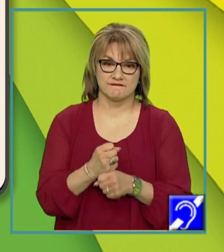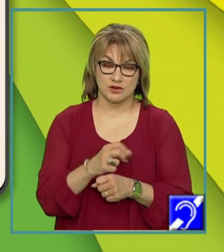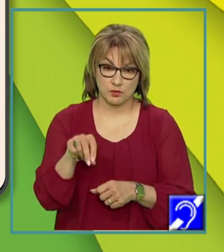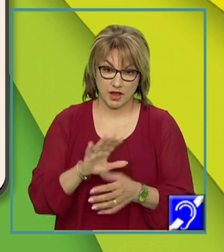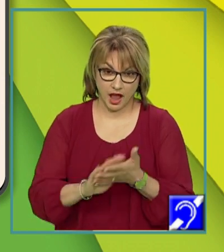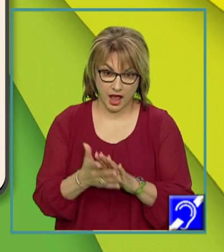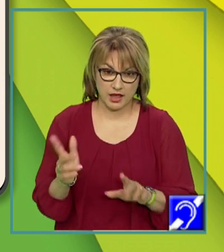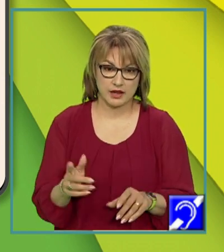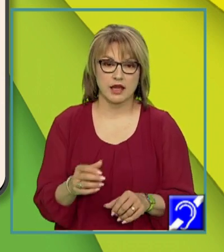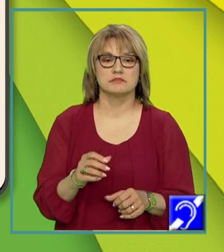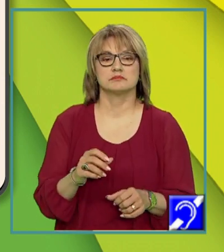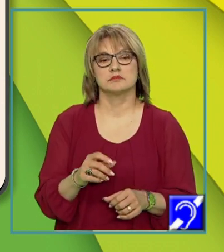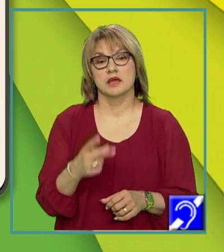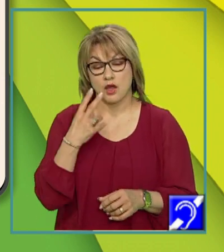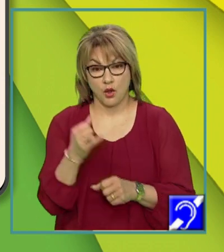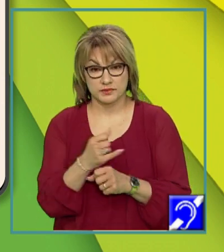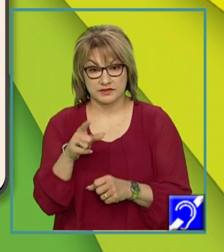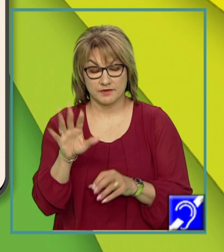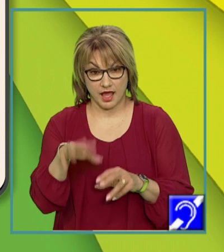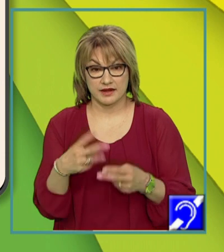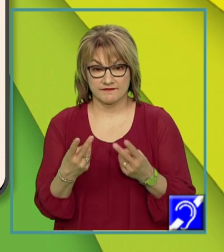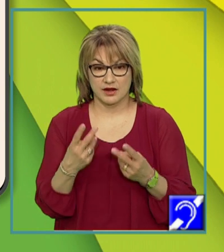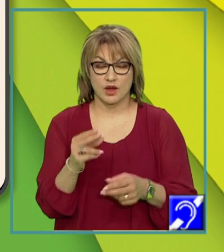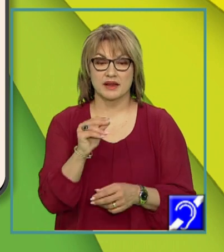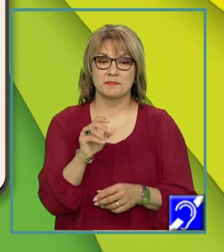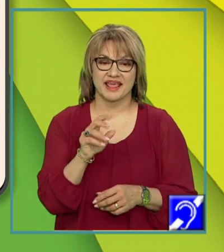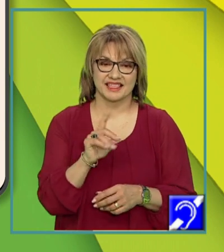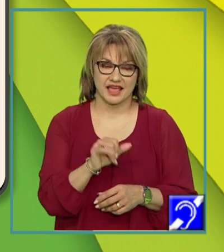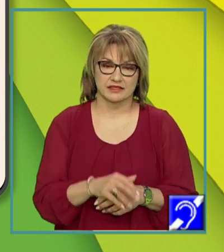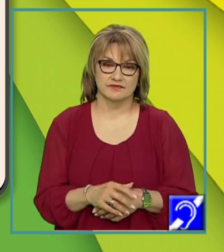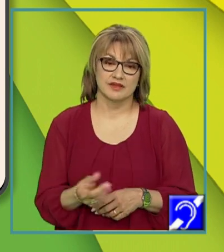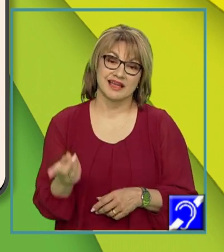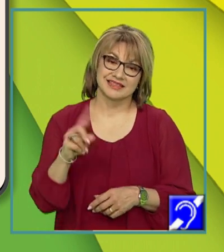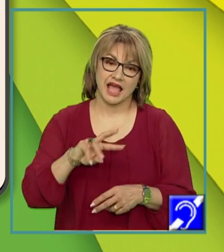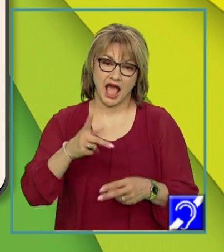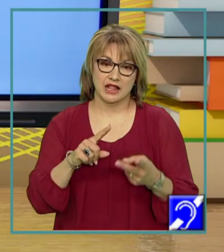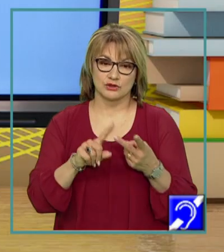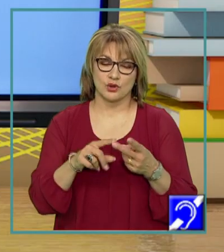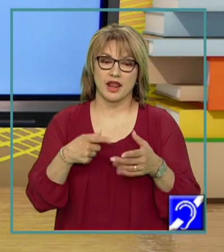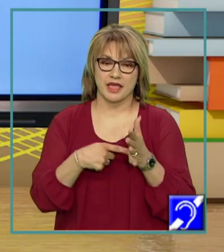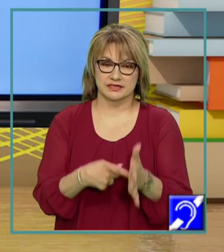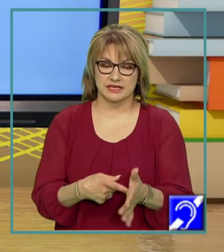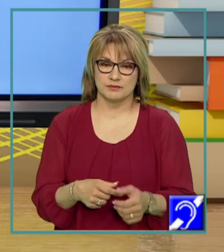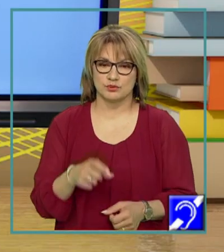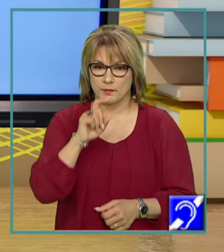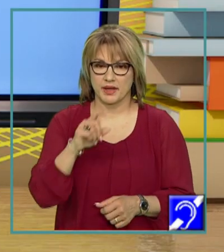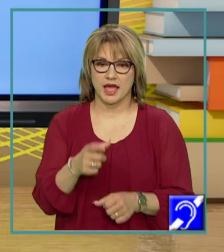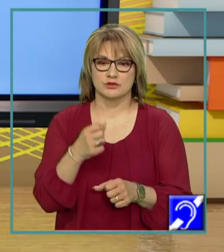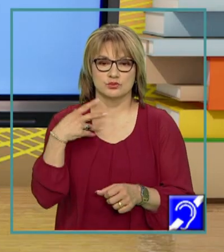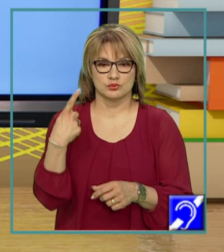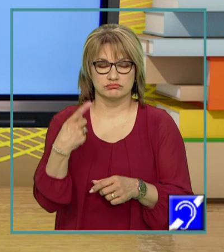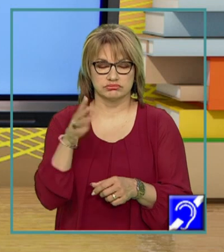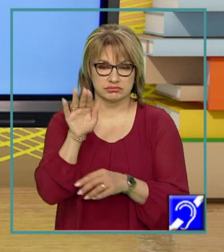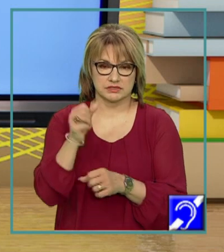mâncarea sau este gata mâncarea, observăm care valoare predicativă. Pe când în cel de-al doilea exemplu, băiatul se face